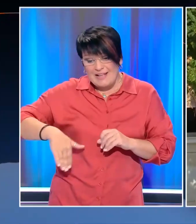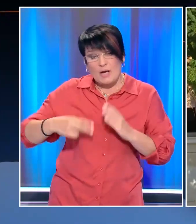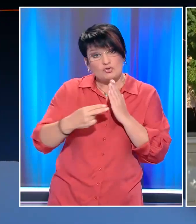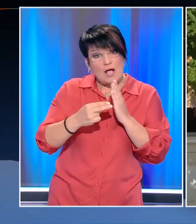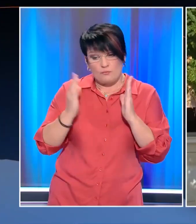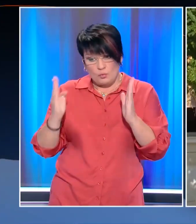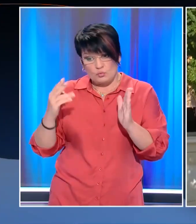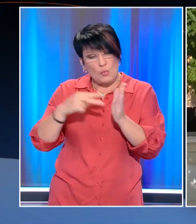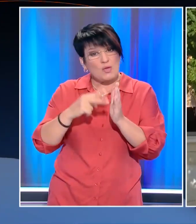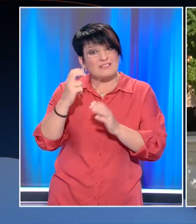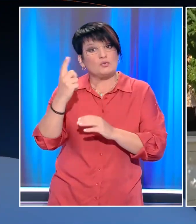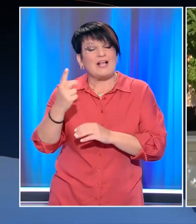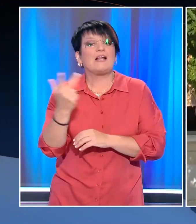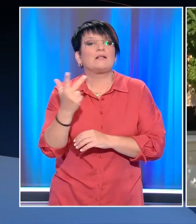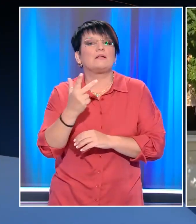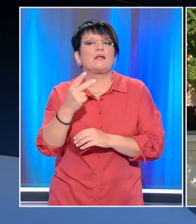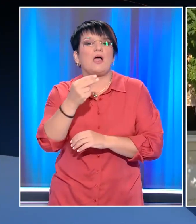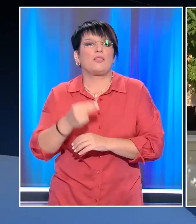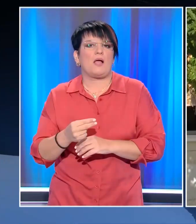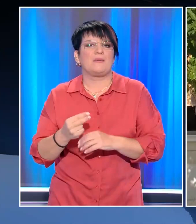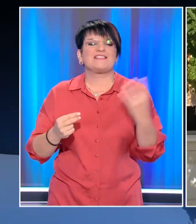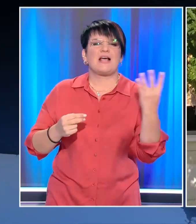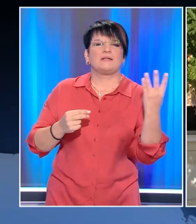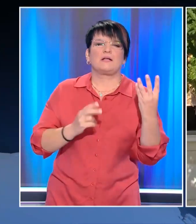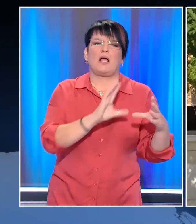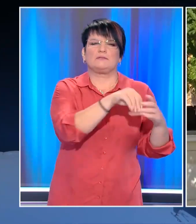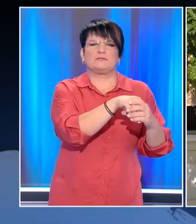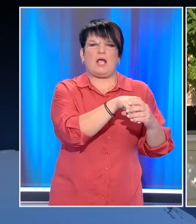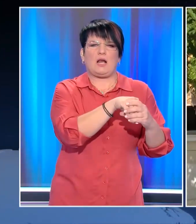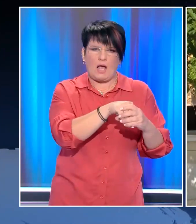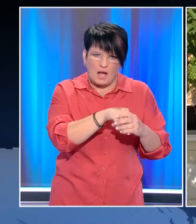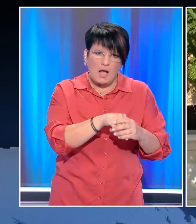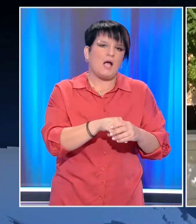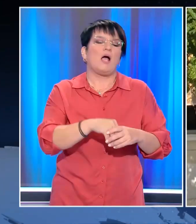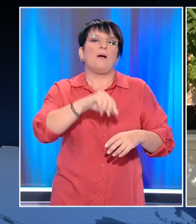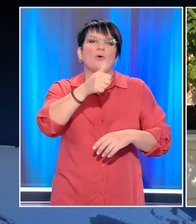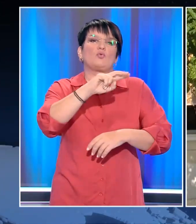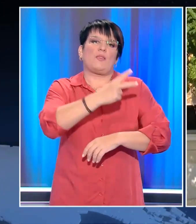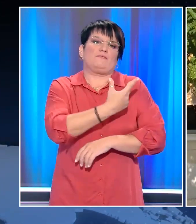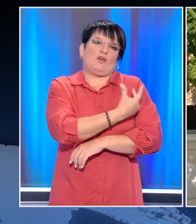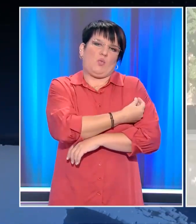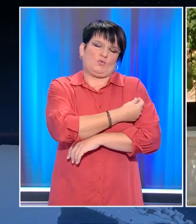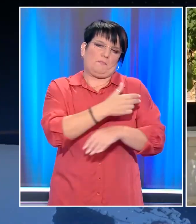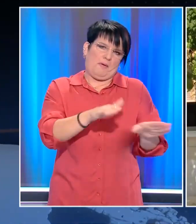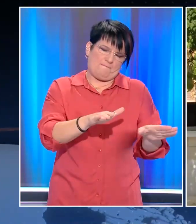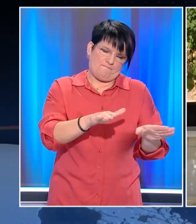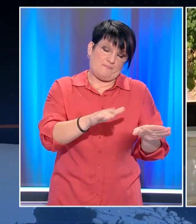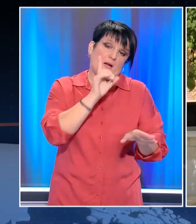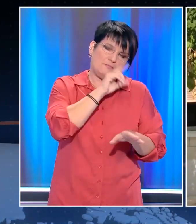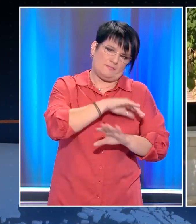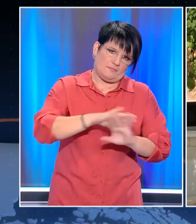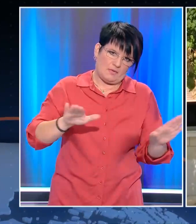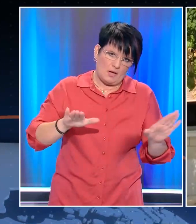2021, στα 33. Απλά στα 44 εμπειριαχόταν και πρώτης ή δεύτερης δόσεις που ενδεχομένως να είχαν να κάνει. Έρχεται